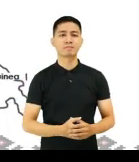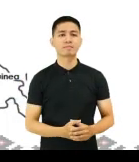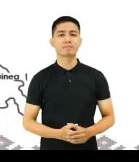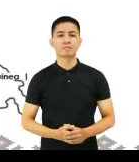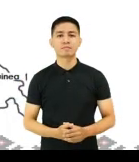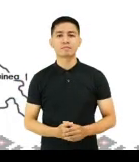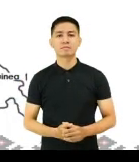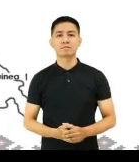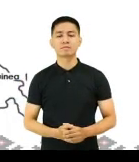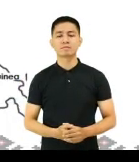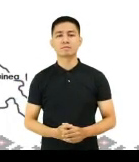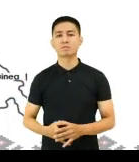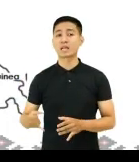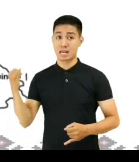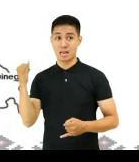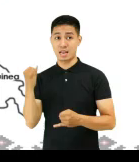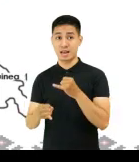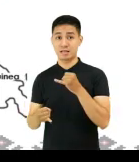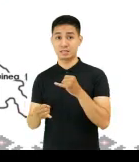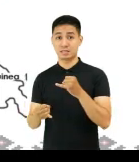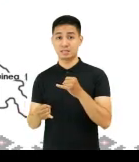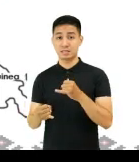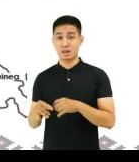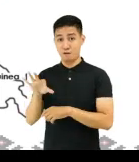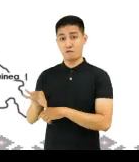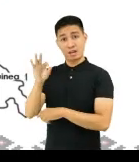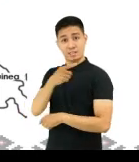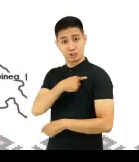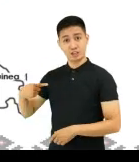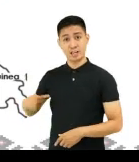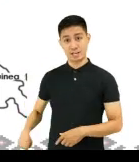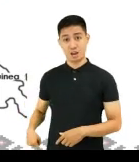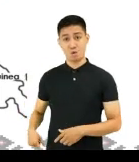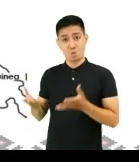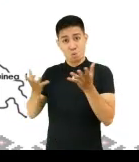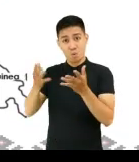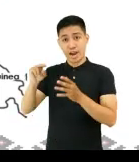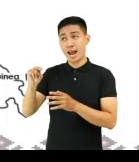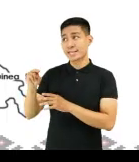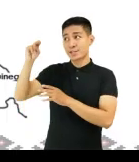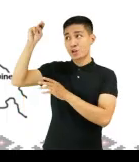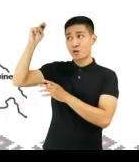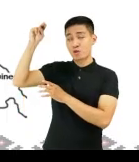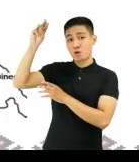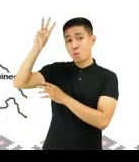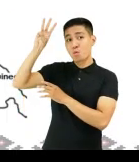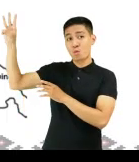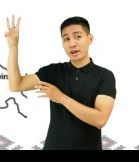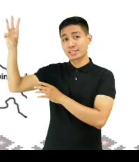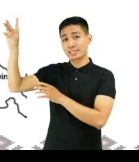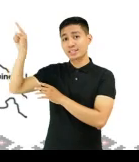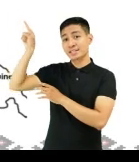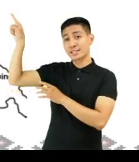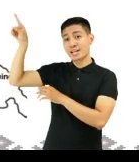At ang pinakahuli, matatagpuan natin ang bansang China sa gawing hilagang kanluran